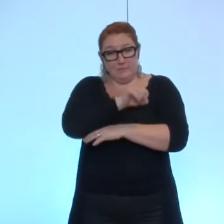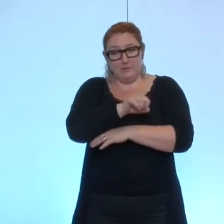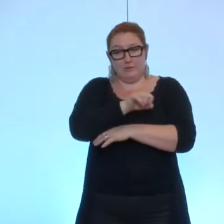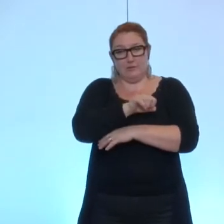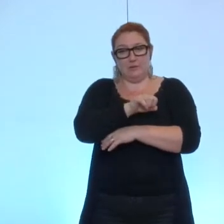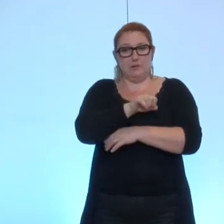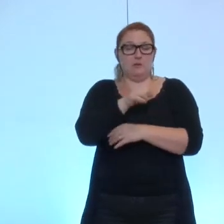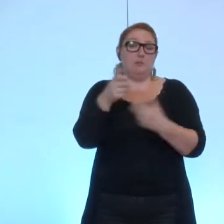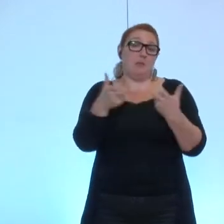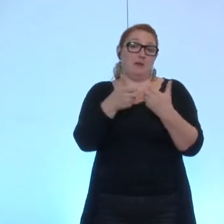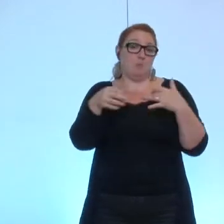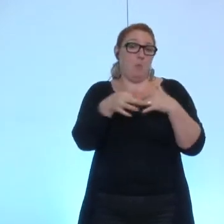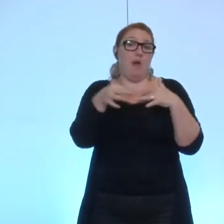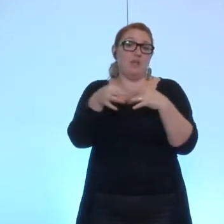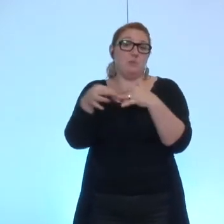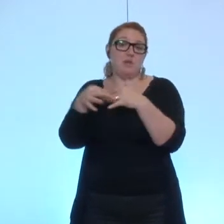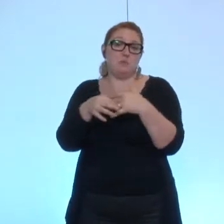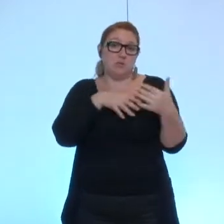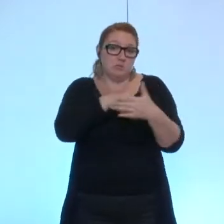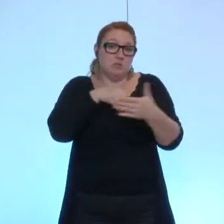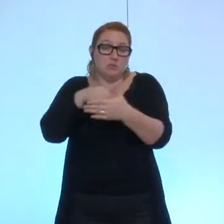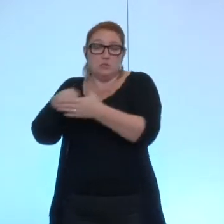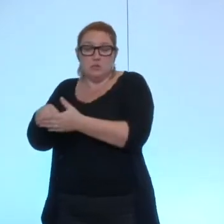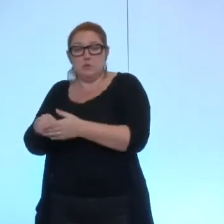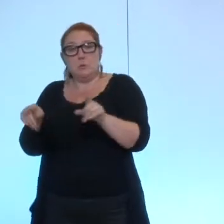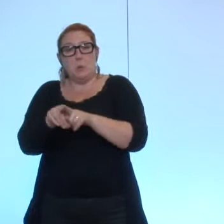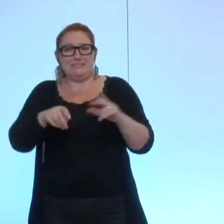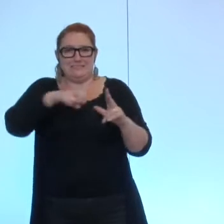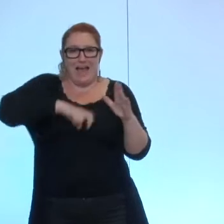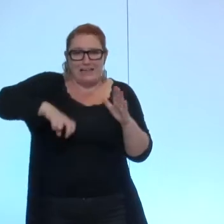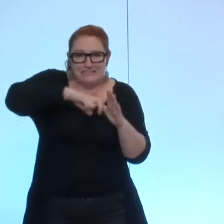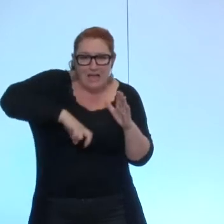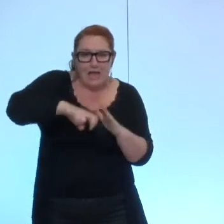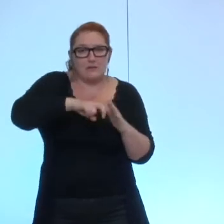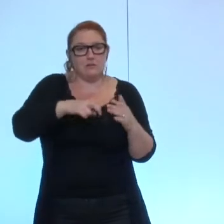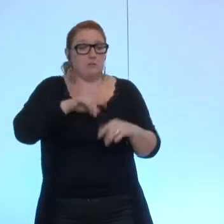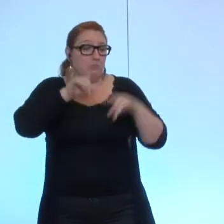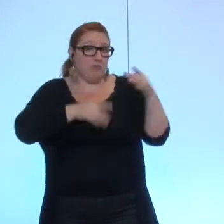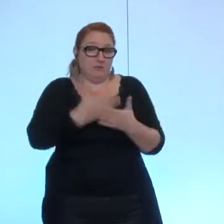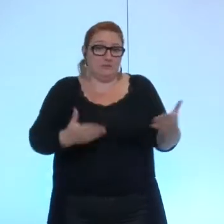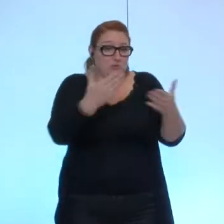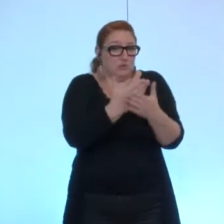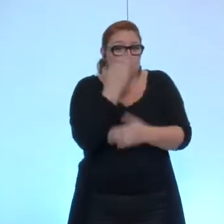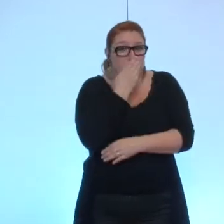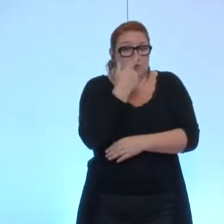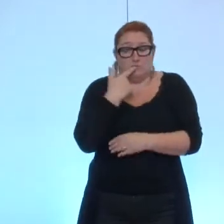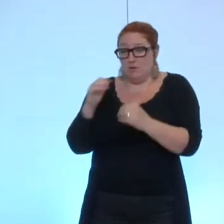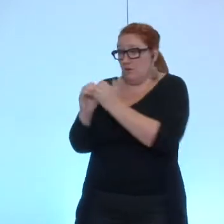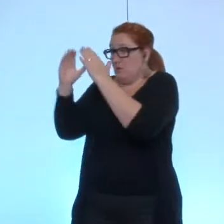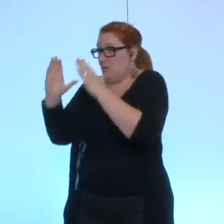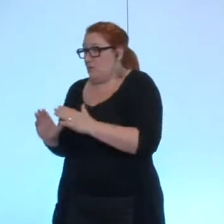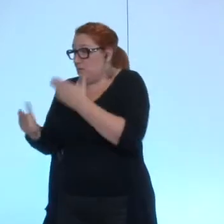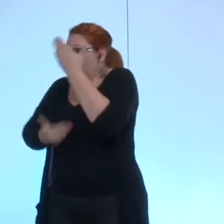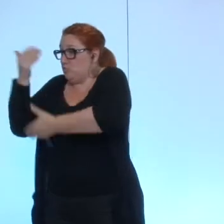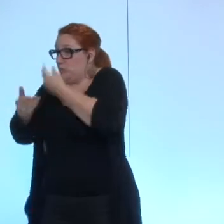tous les mariages. N'oublions pas les astreintes qui obligent, quand la situation l'exige, de s'absenter du domicile de jour comme de